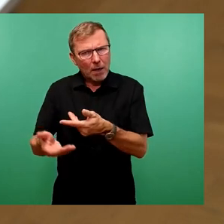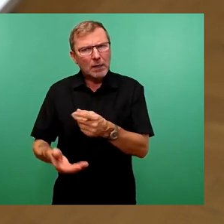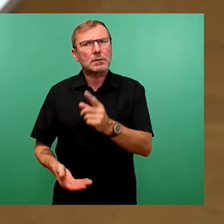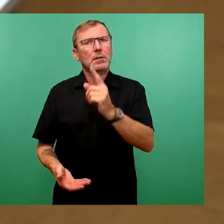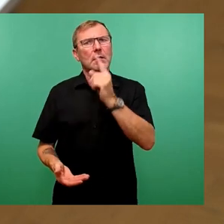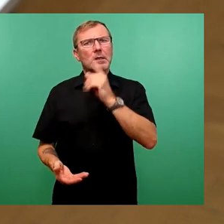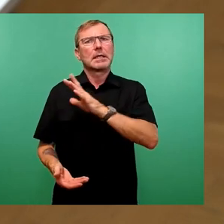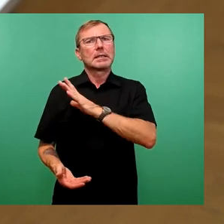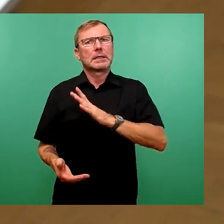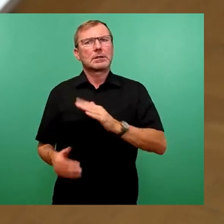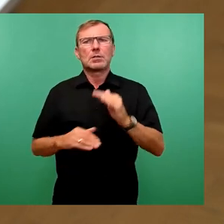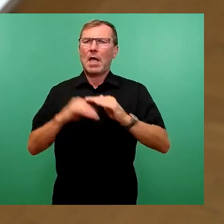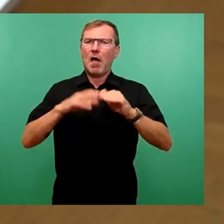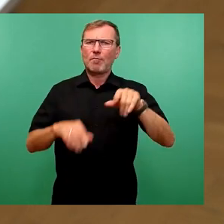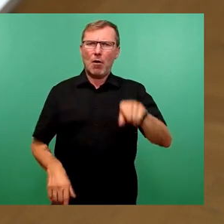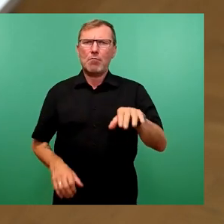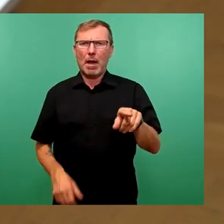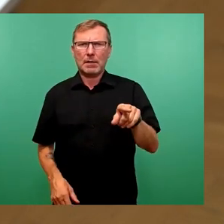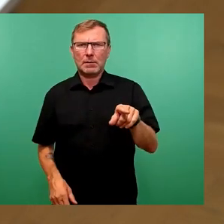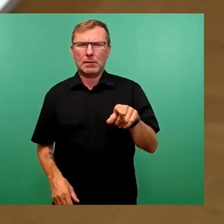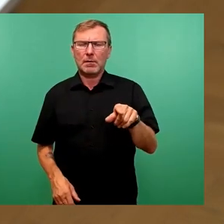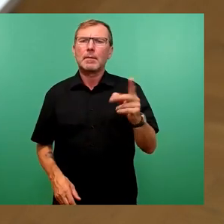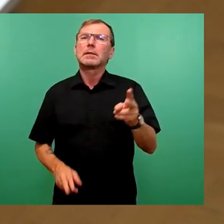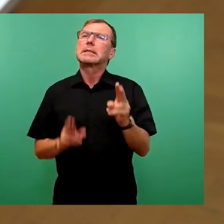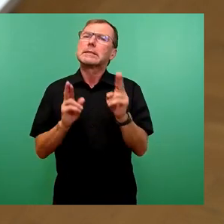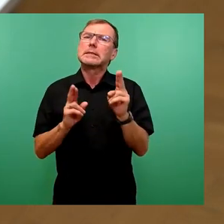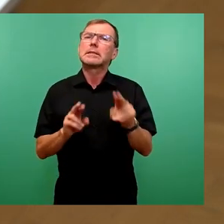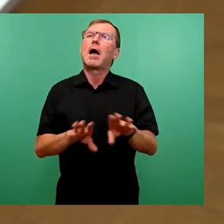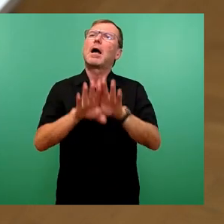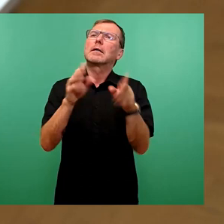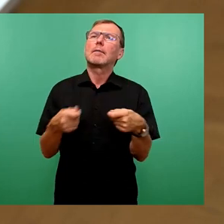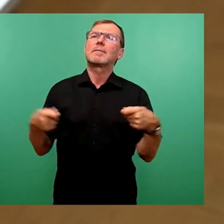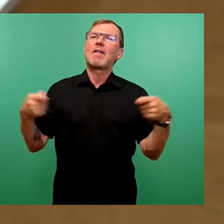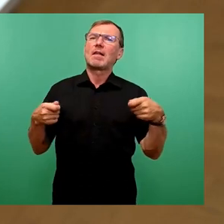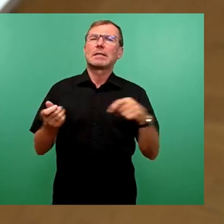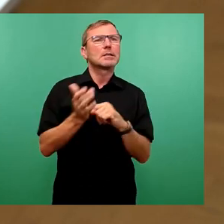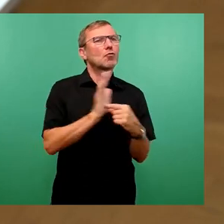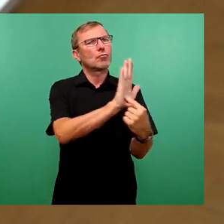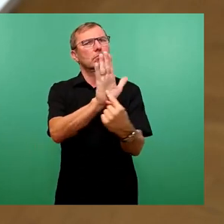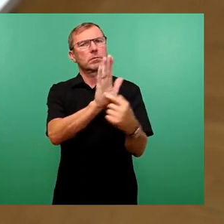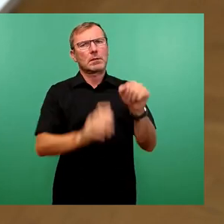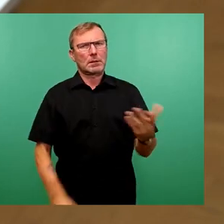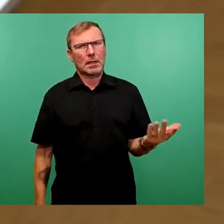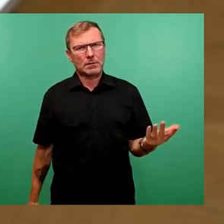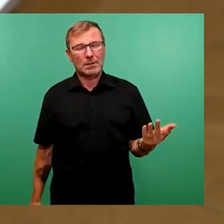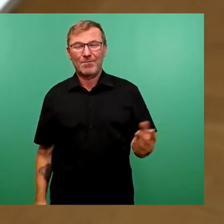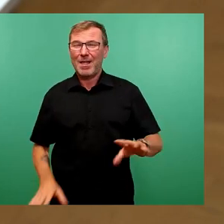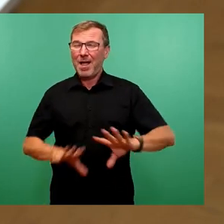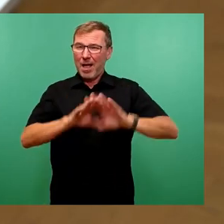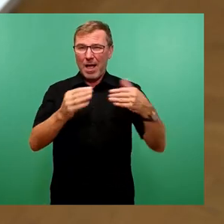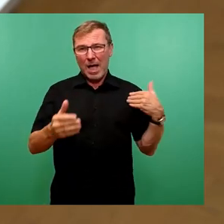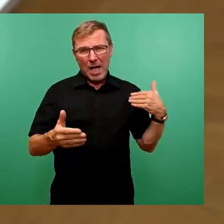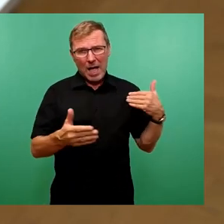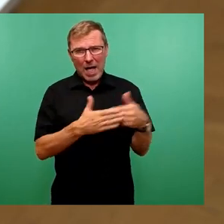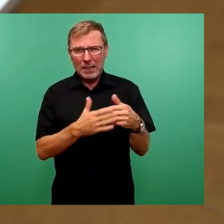Sächsischen Aufbaubank eine gesicherte Gesamtfinanzierung dargestellt werde. Alle genannten